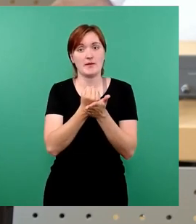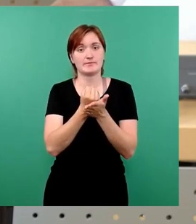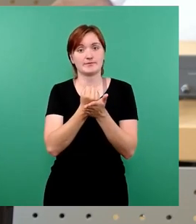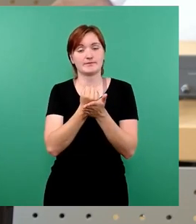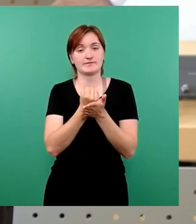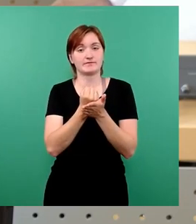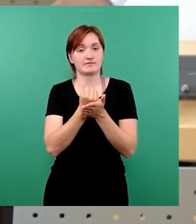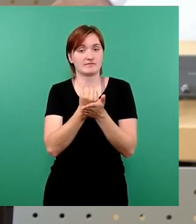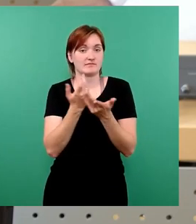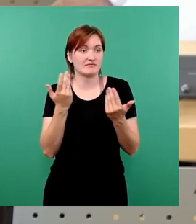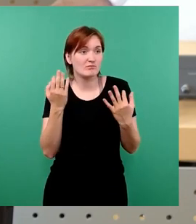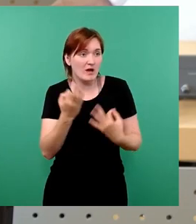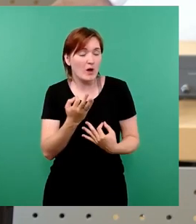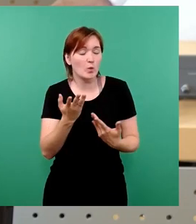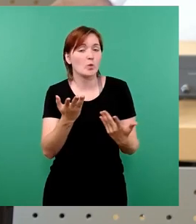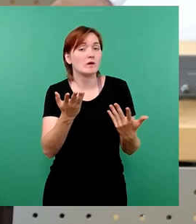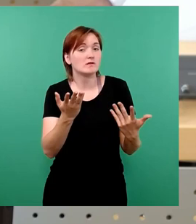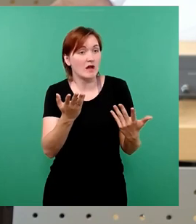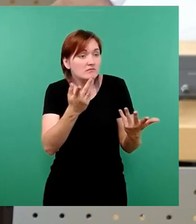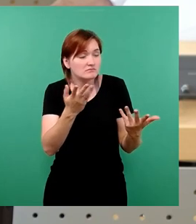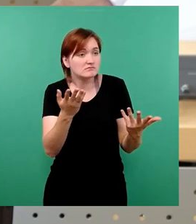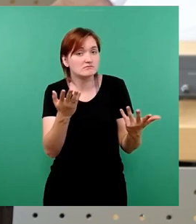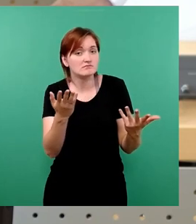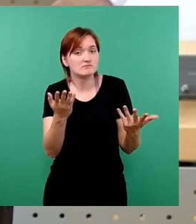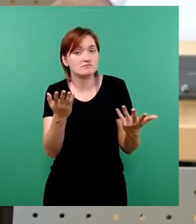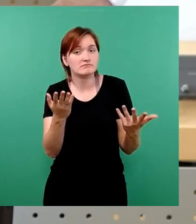werden können. Wir haben...